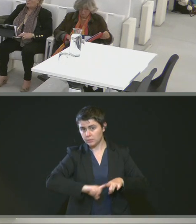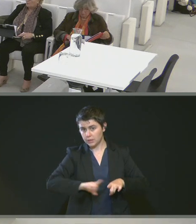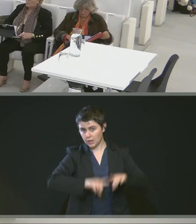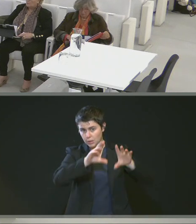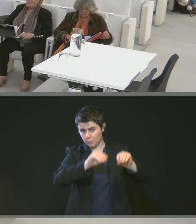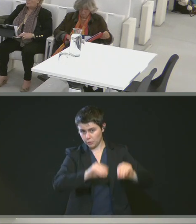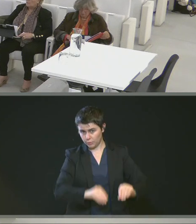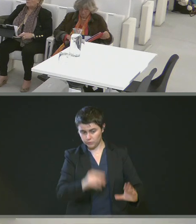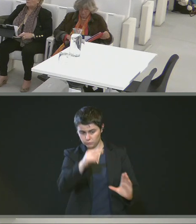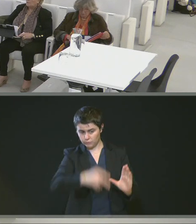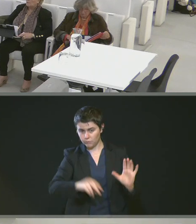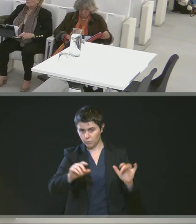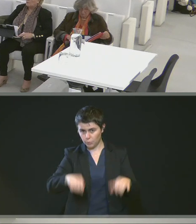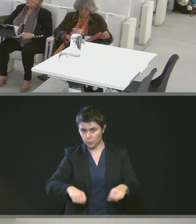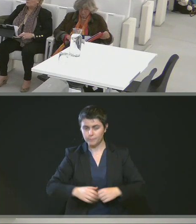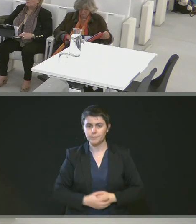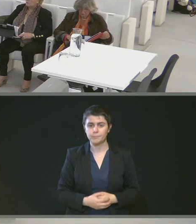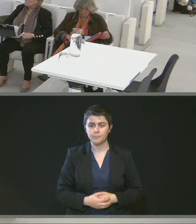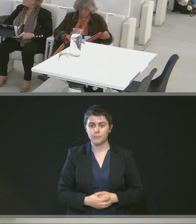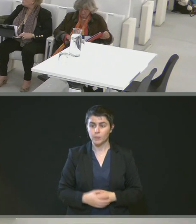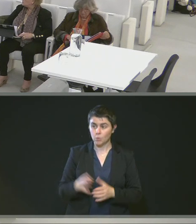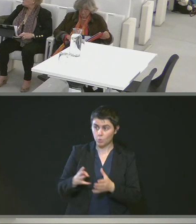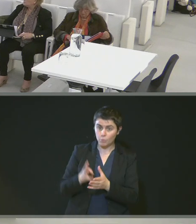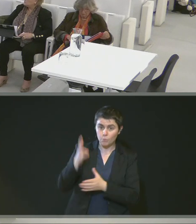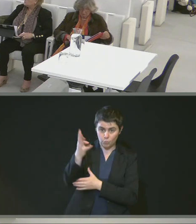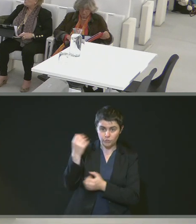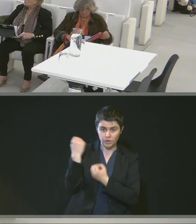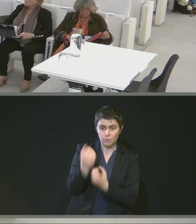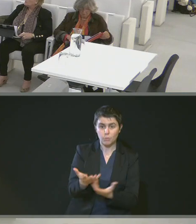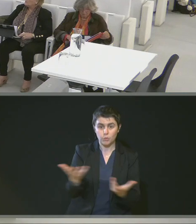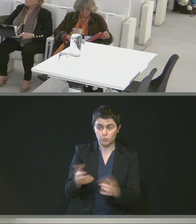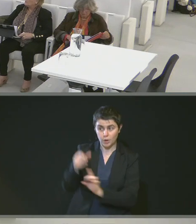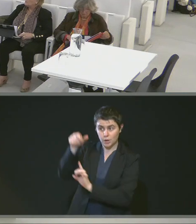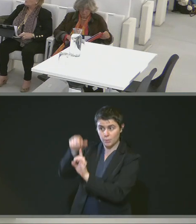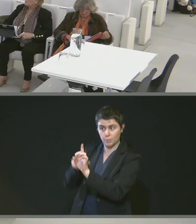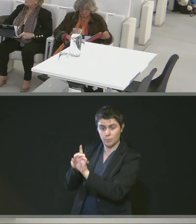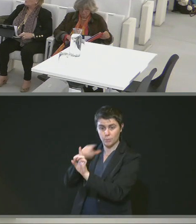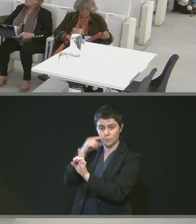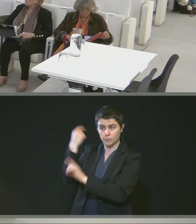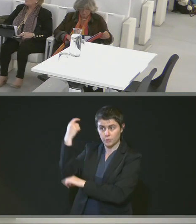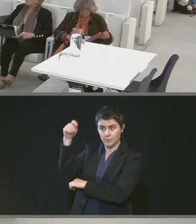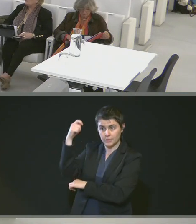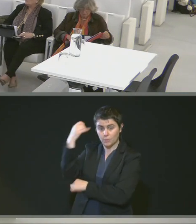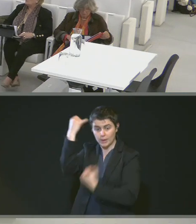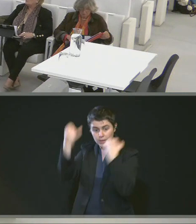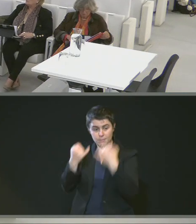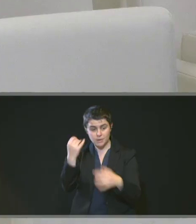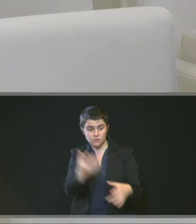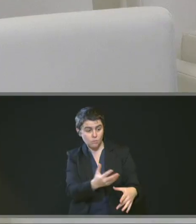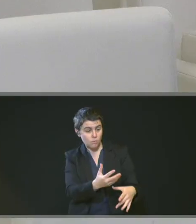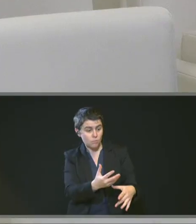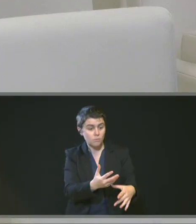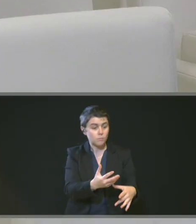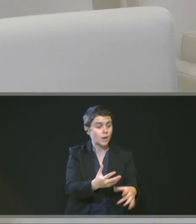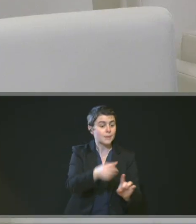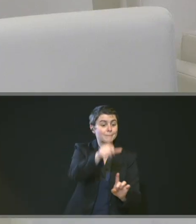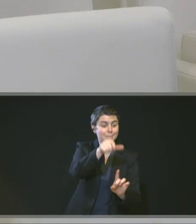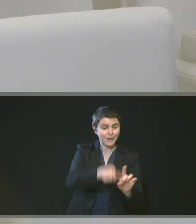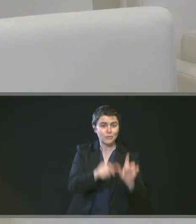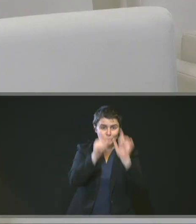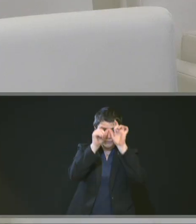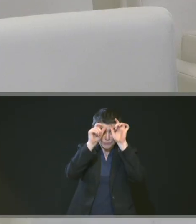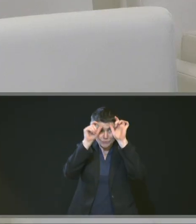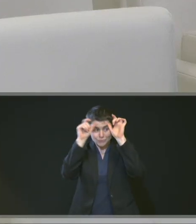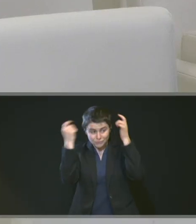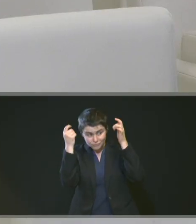postes. Le projet de délibération propose donc d'autoriser le président, en cas d'impossibilité à pourvoir par des agents titulaires, de recruter